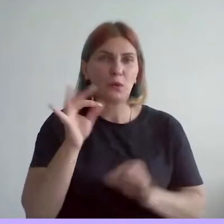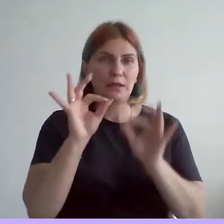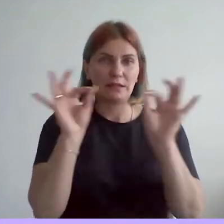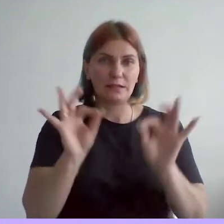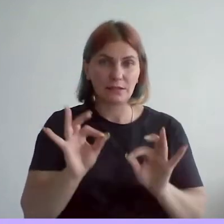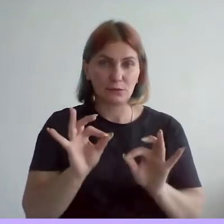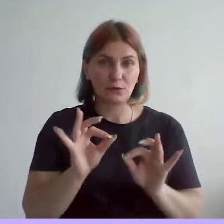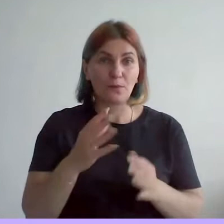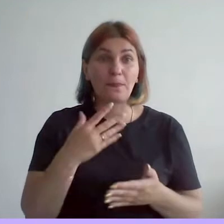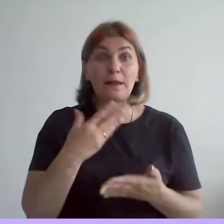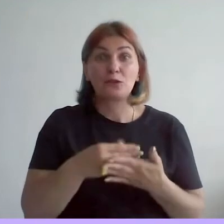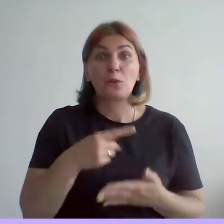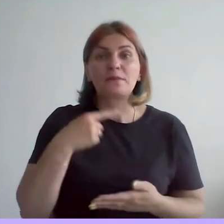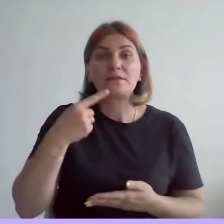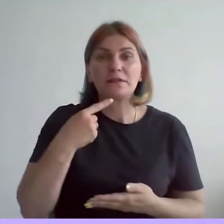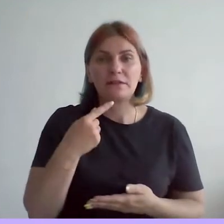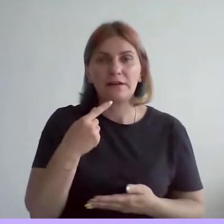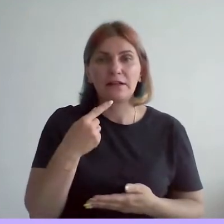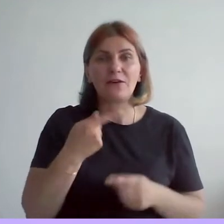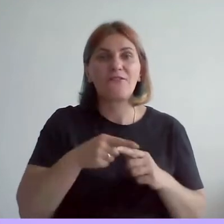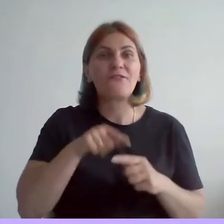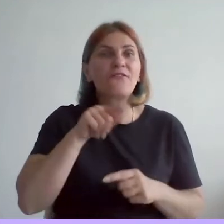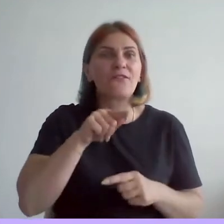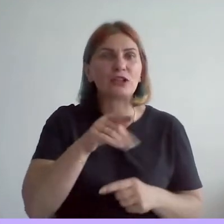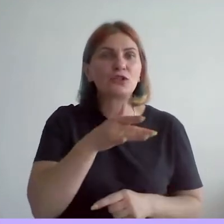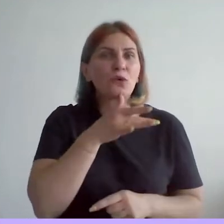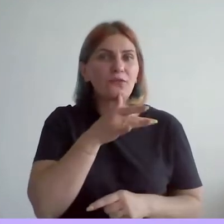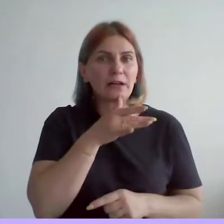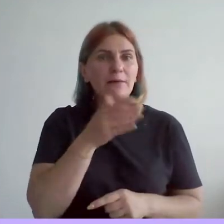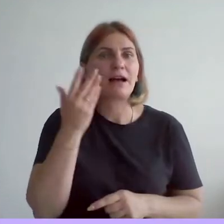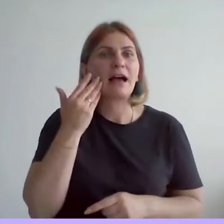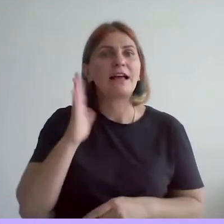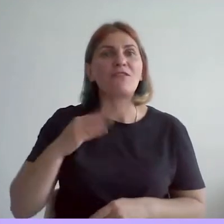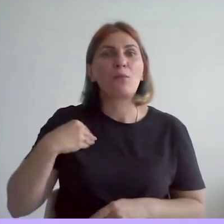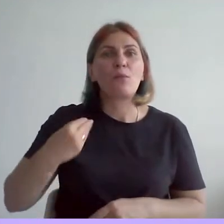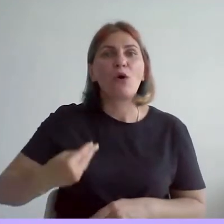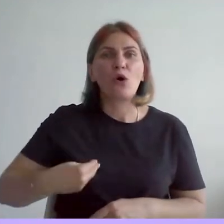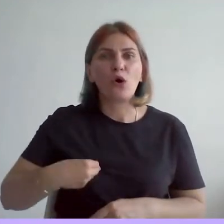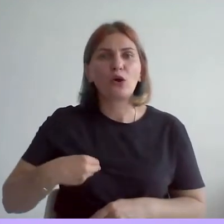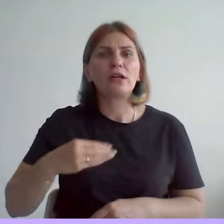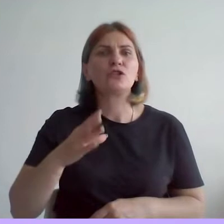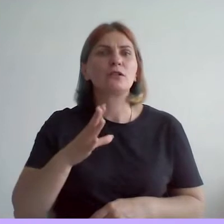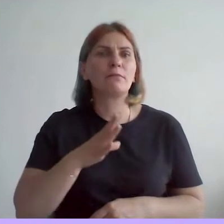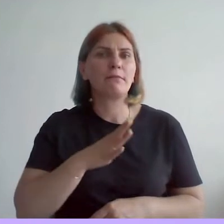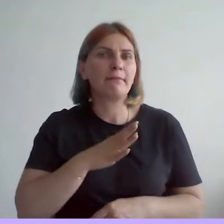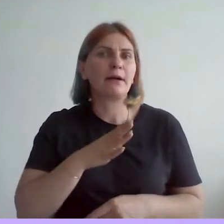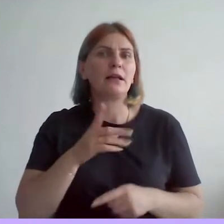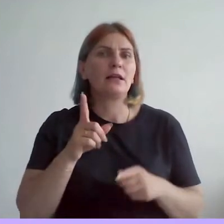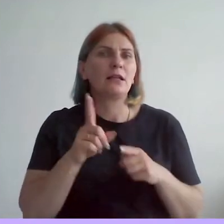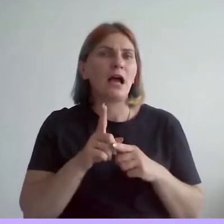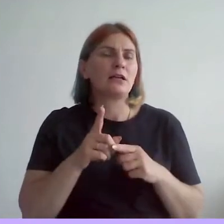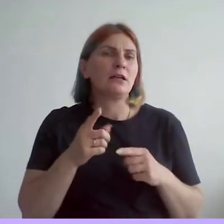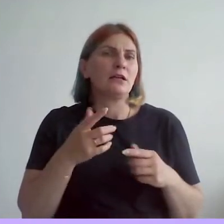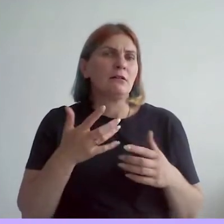говоря, в это же время, когда в Париже разгорались вот эти вот страсти